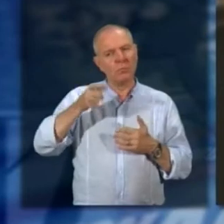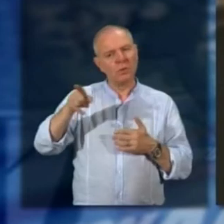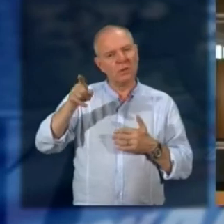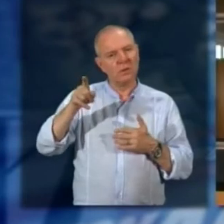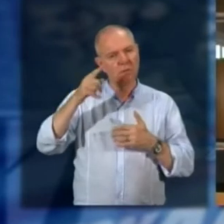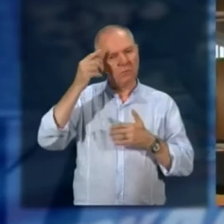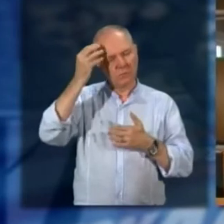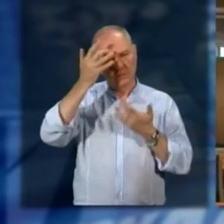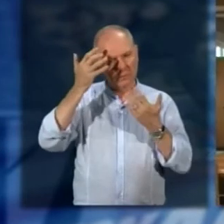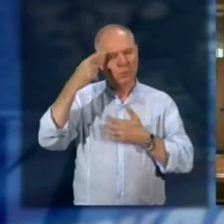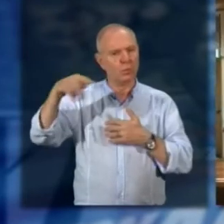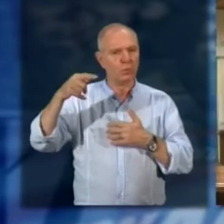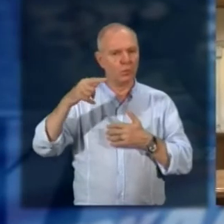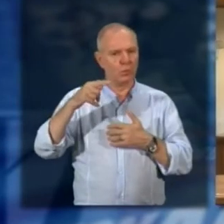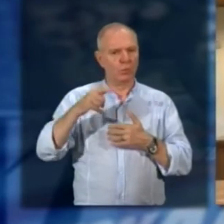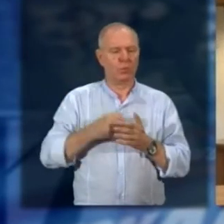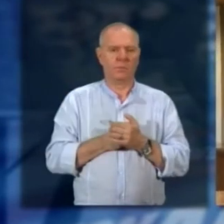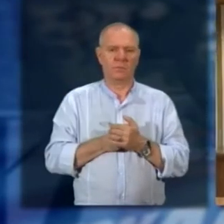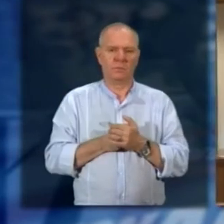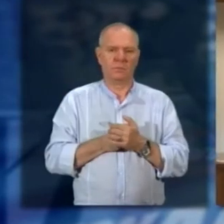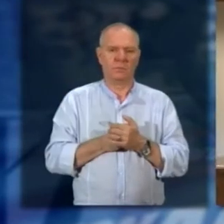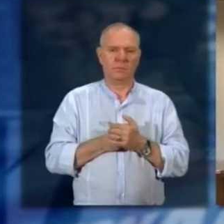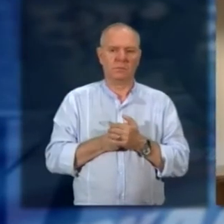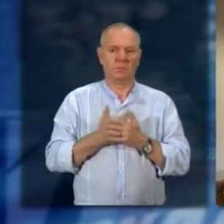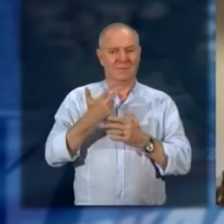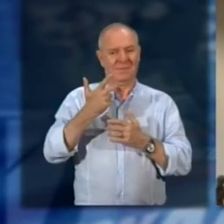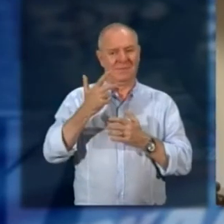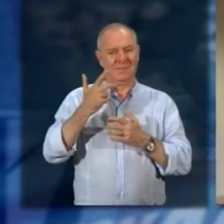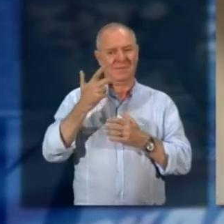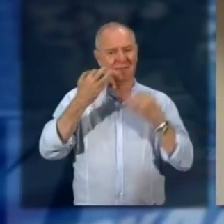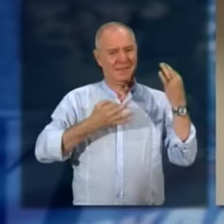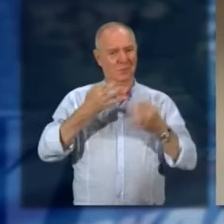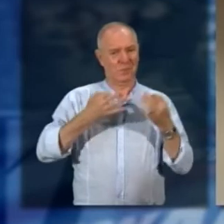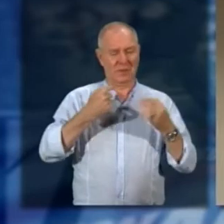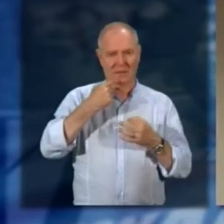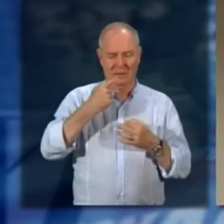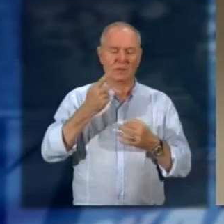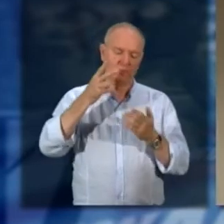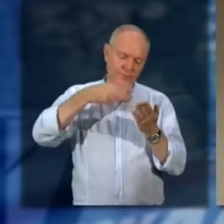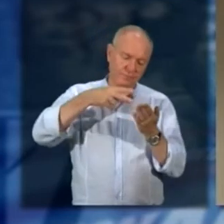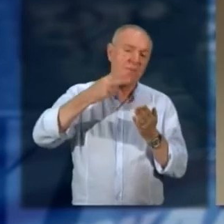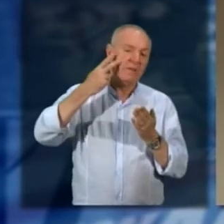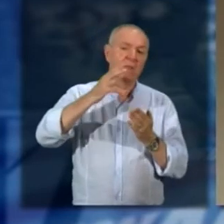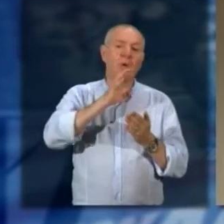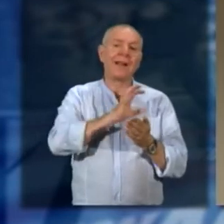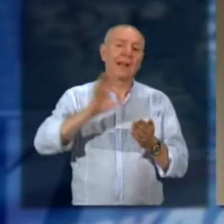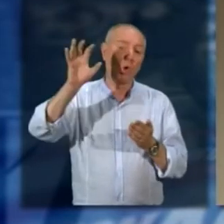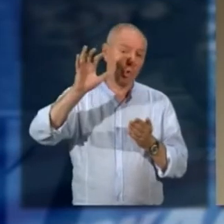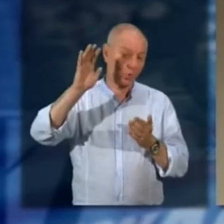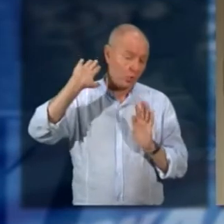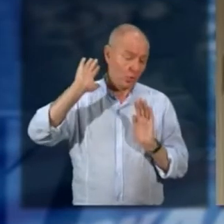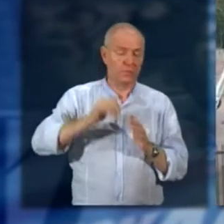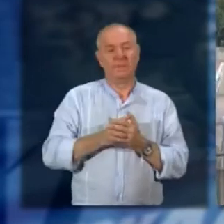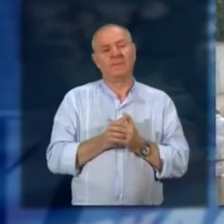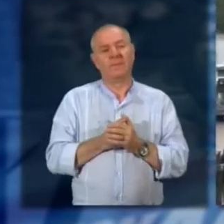ridimensionamento dell'aspetto sanzonatorio. Il legale si riserva di leggere le motivazioni della sentenza prima di valutare il ricorso in appello.